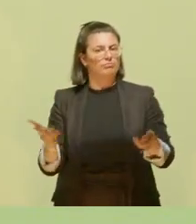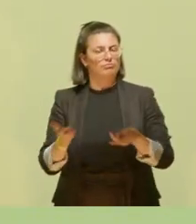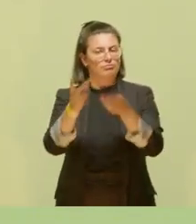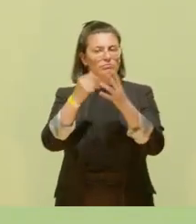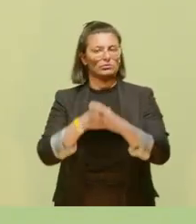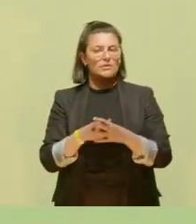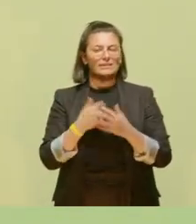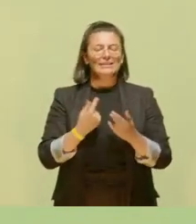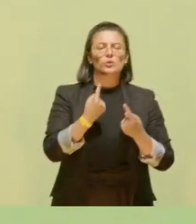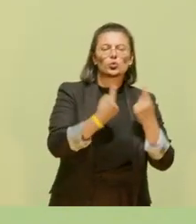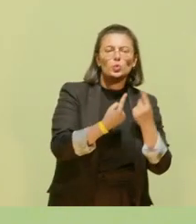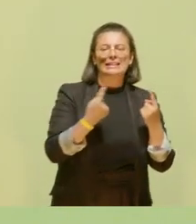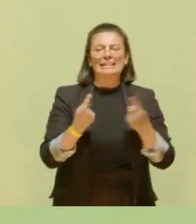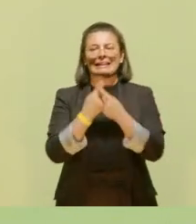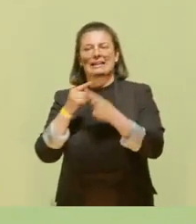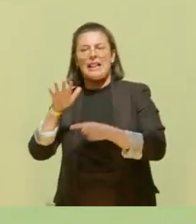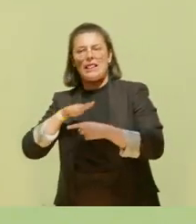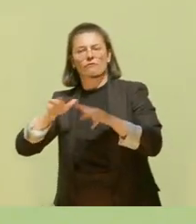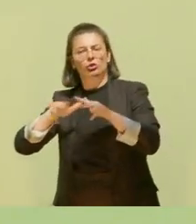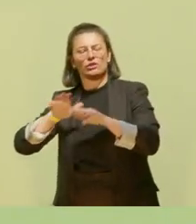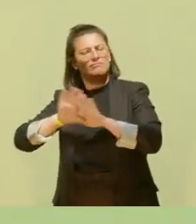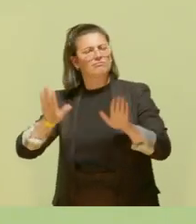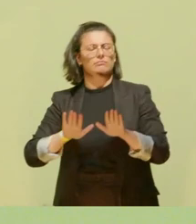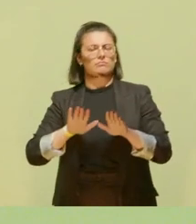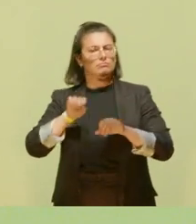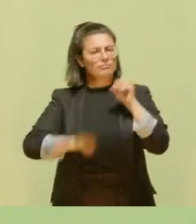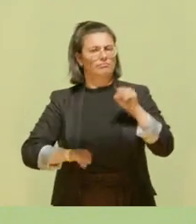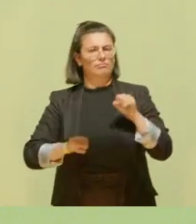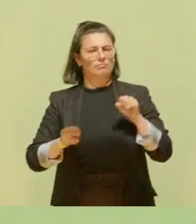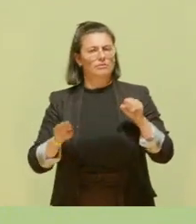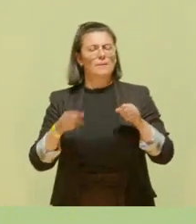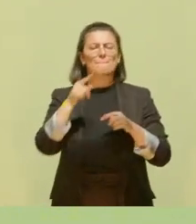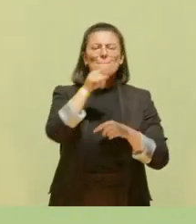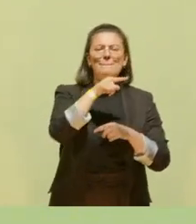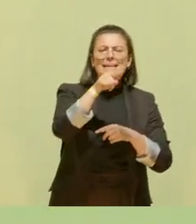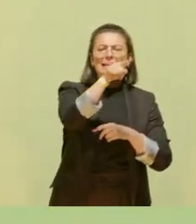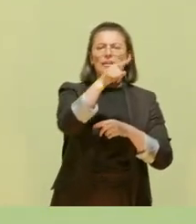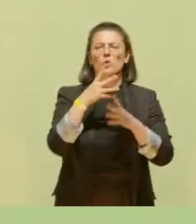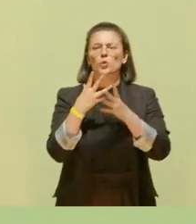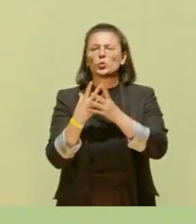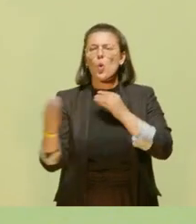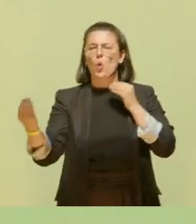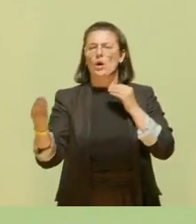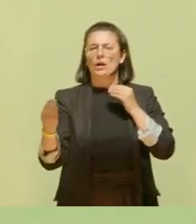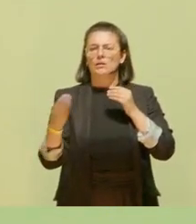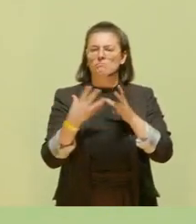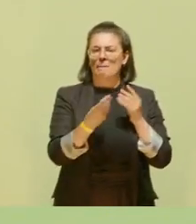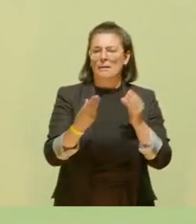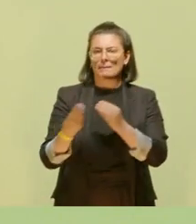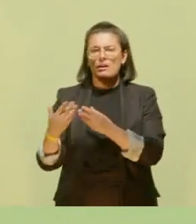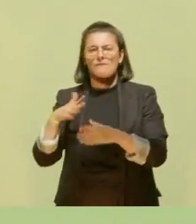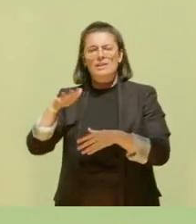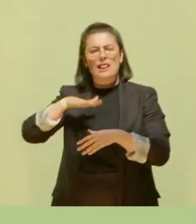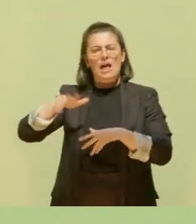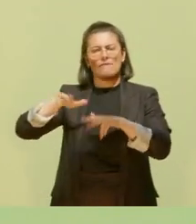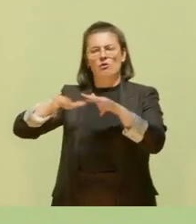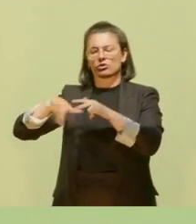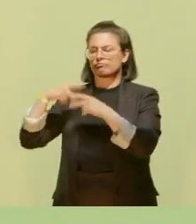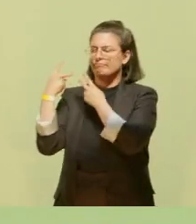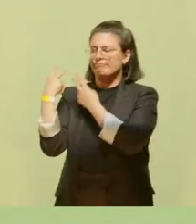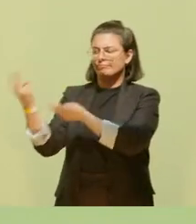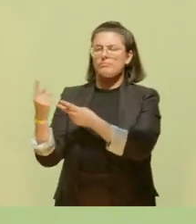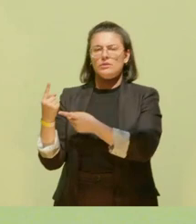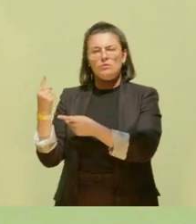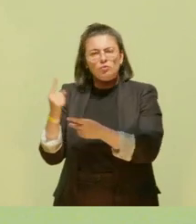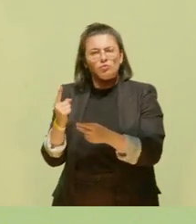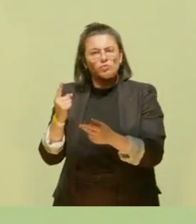Grüne gegen Landwirtschaft, sage ich, Schluss. Bienen verschwinden und Dürren setzen zu. Das sind doch die Landwirtinnen und Landwirten, die das jeden